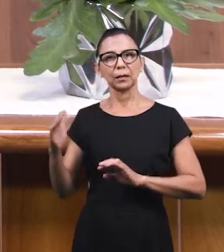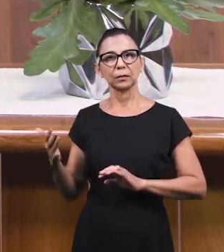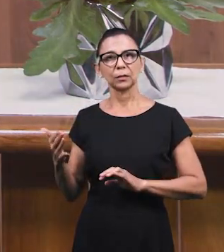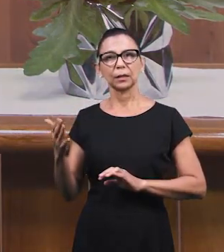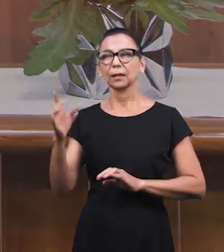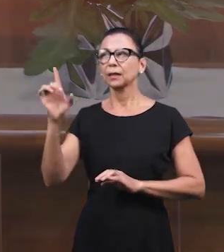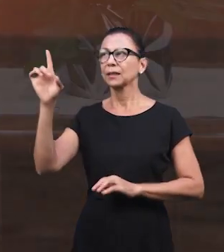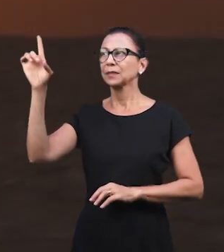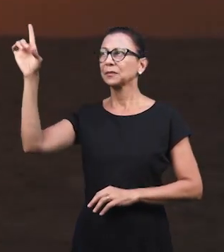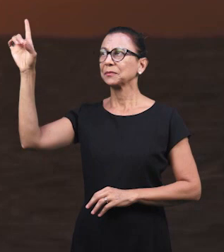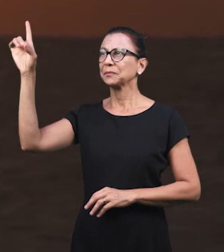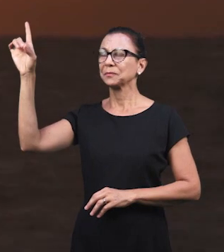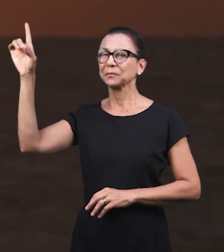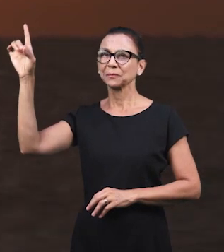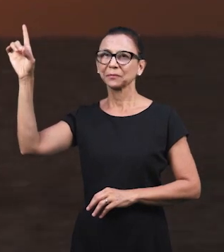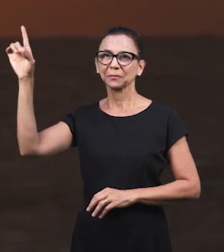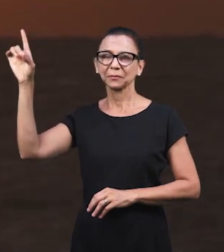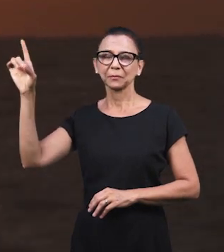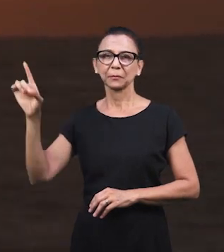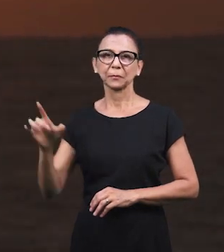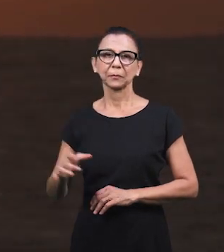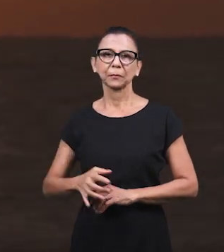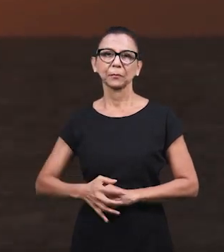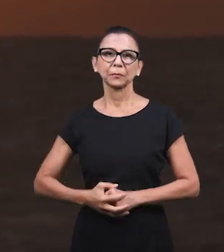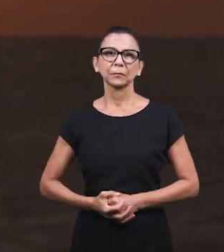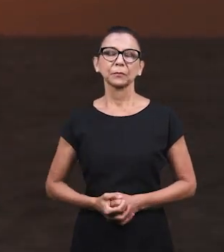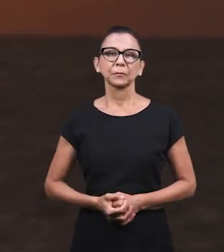споем Гимн поклонения Господу